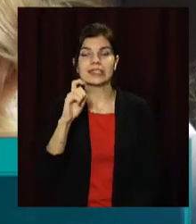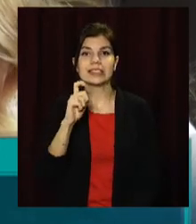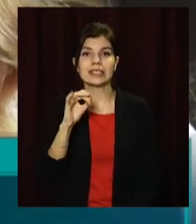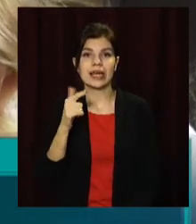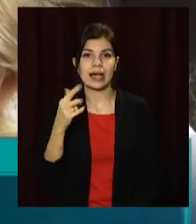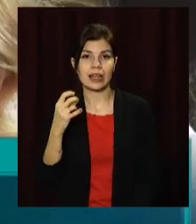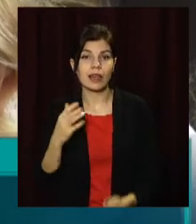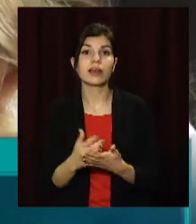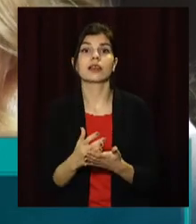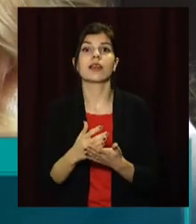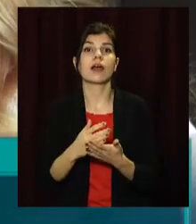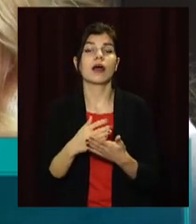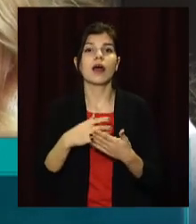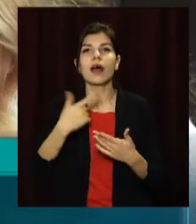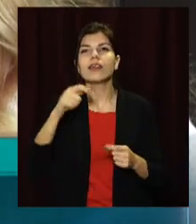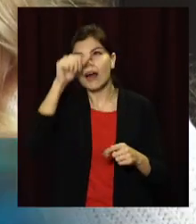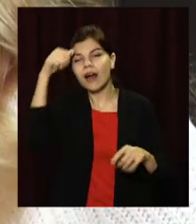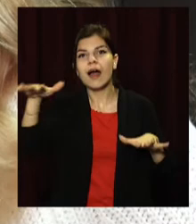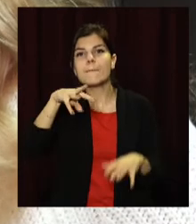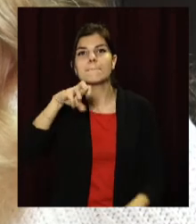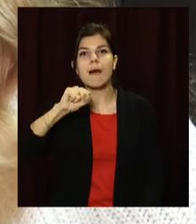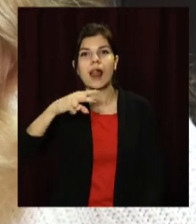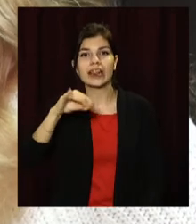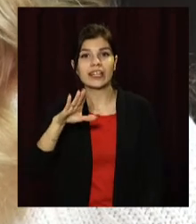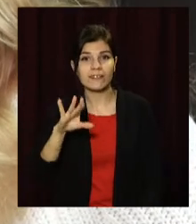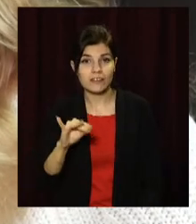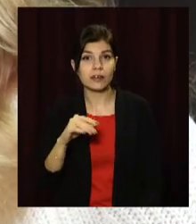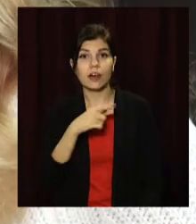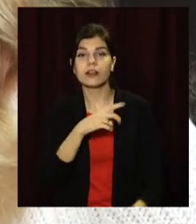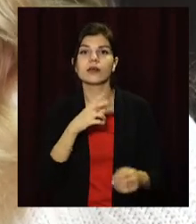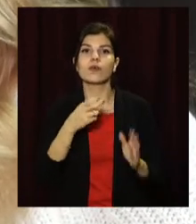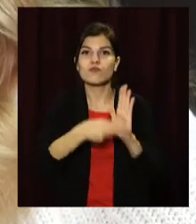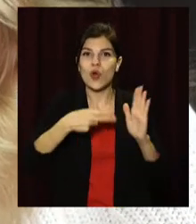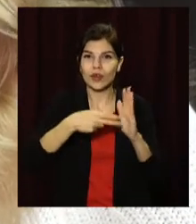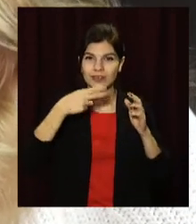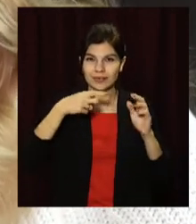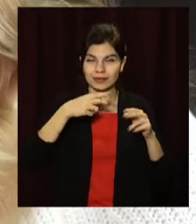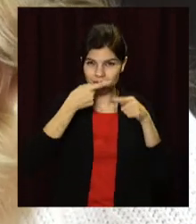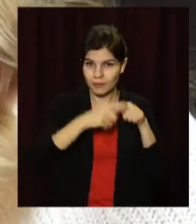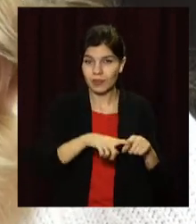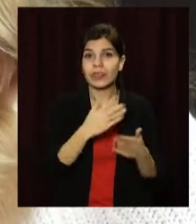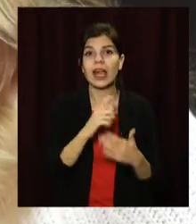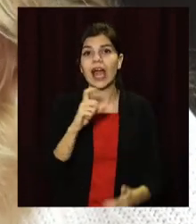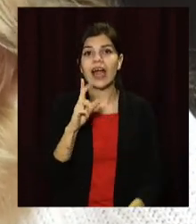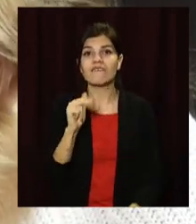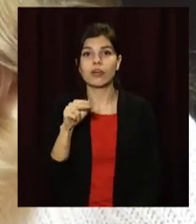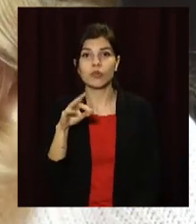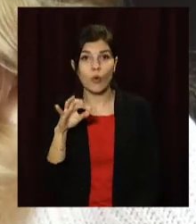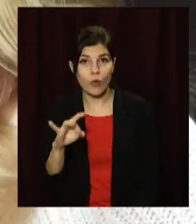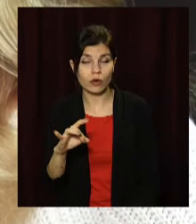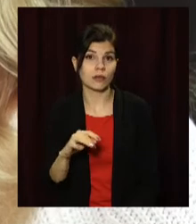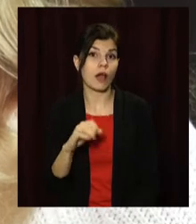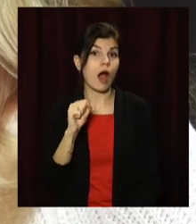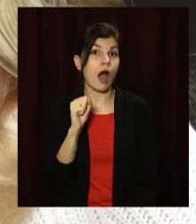студенти із Мальдів. У Дніпровському національному університеті залізничного транспорту є студенти із Еквадора, із Анголи.